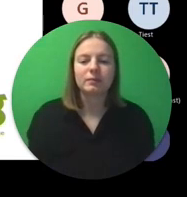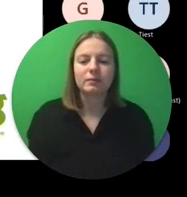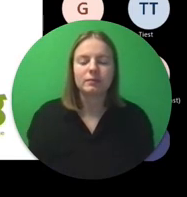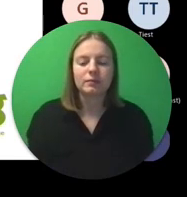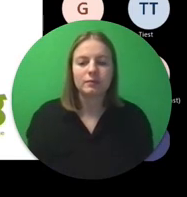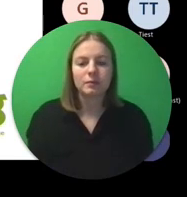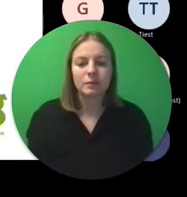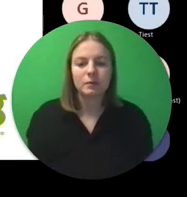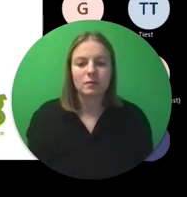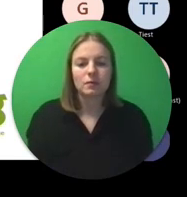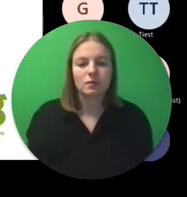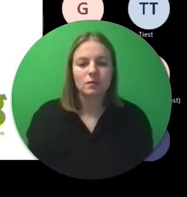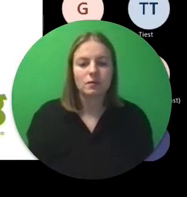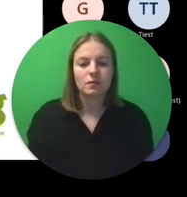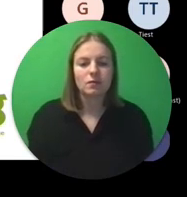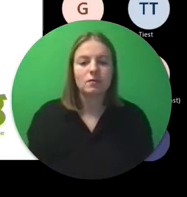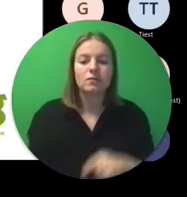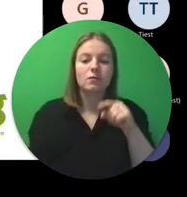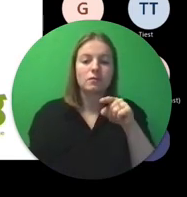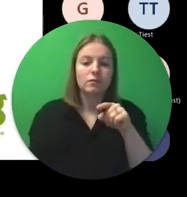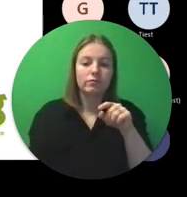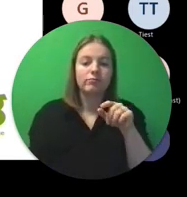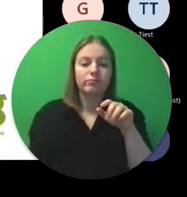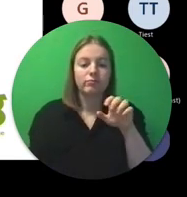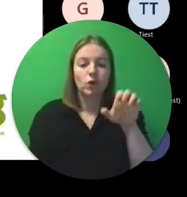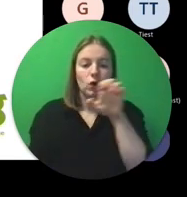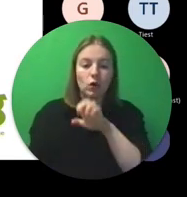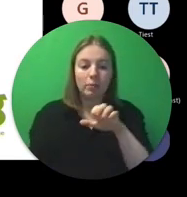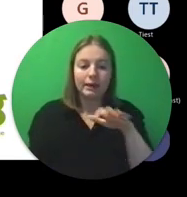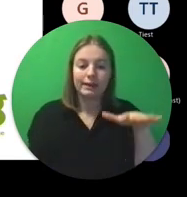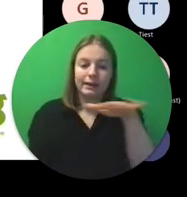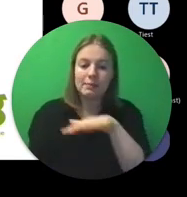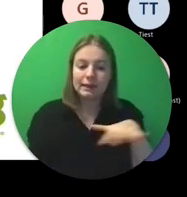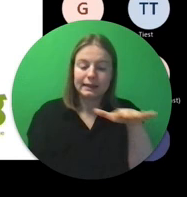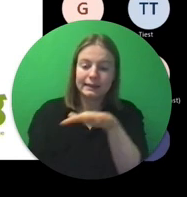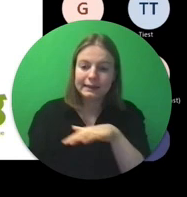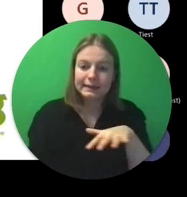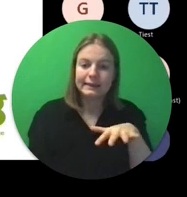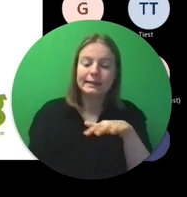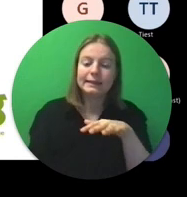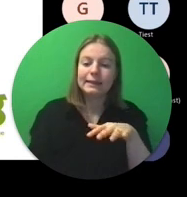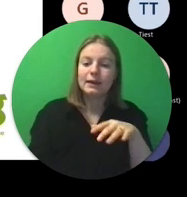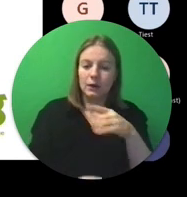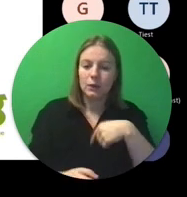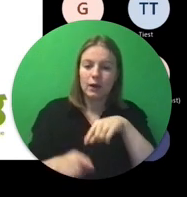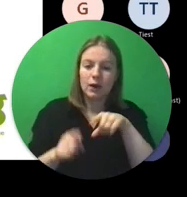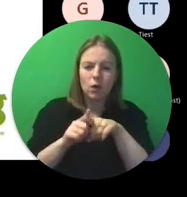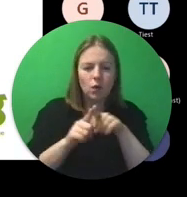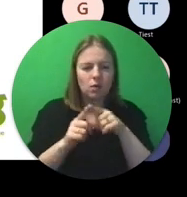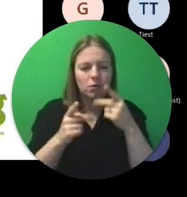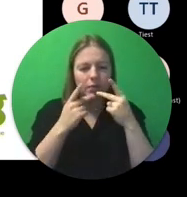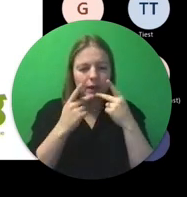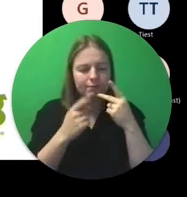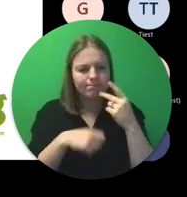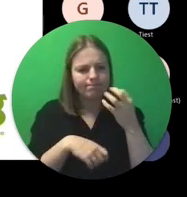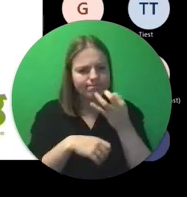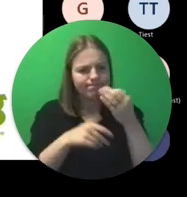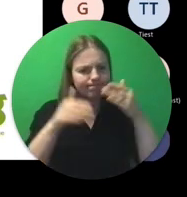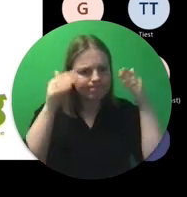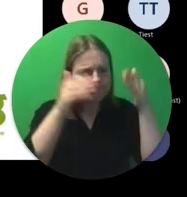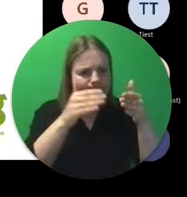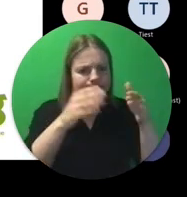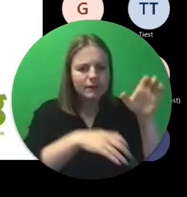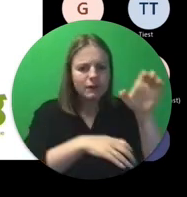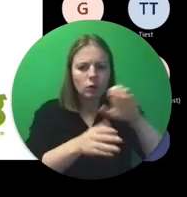Binnen deze Europese dimensie die wij binnen het werkveld binnenbrengen, geven wij bijzondere aandacht ook aan